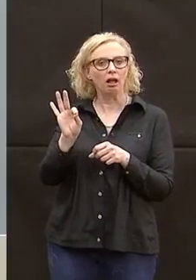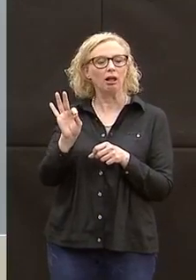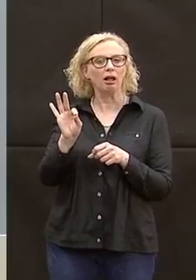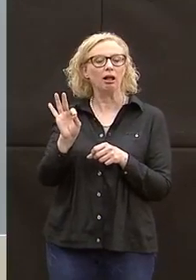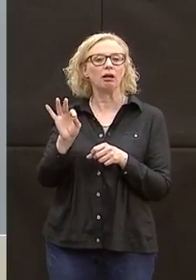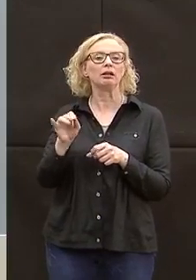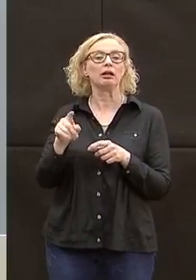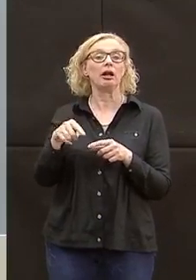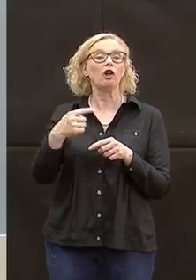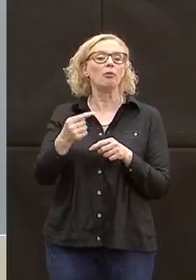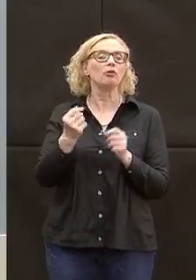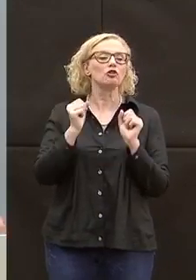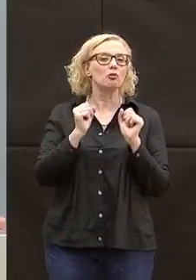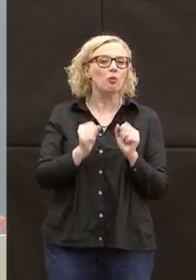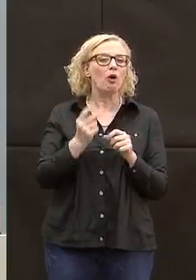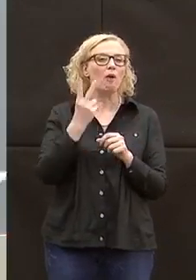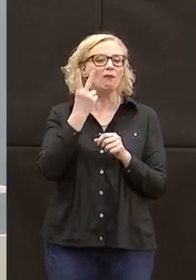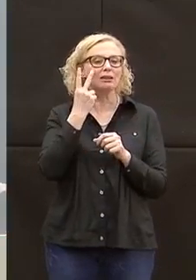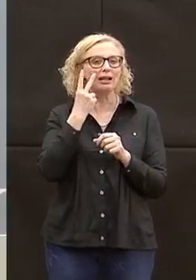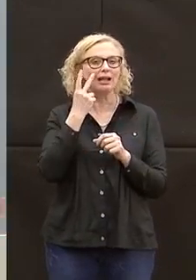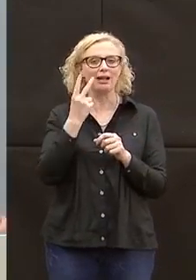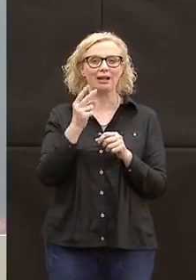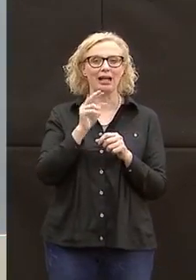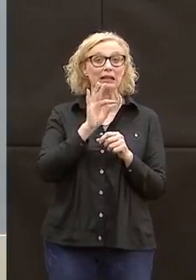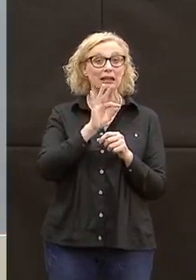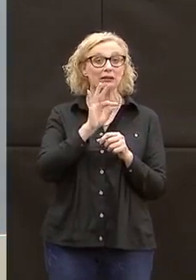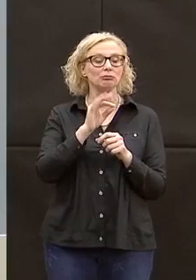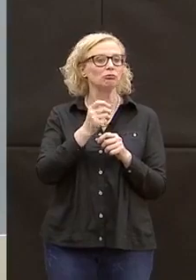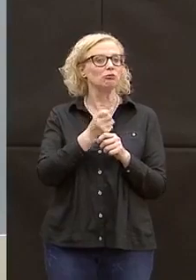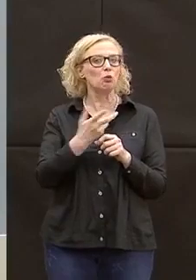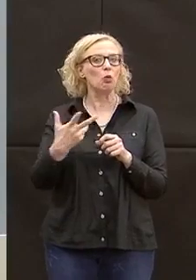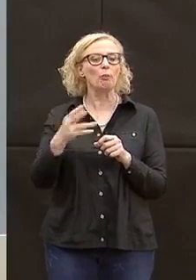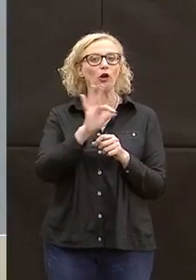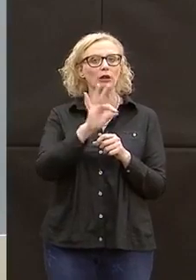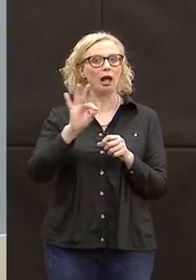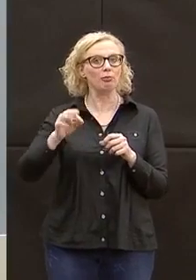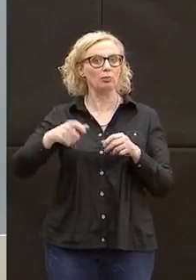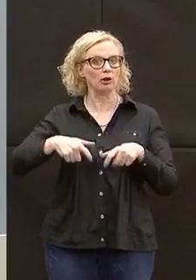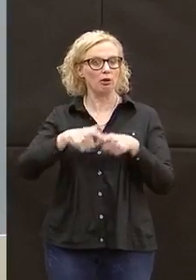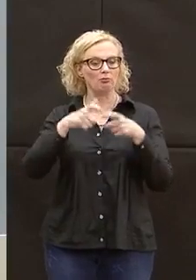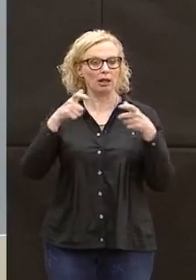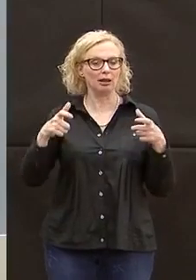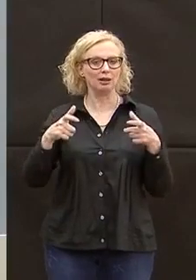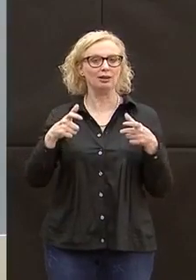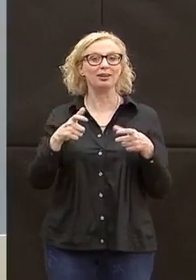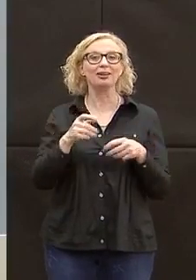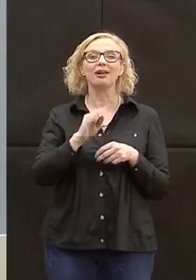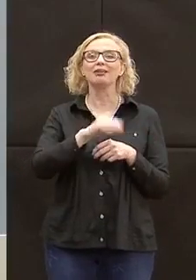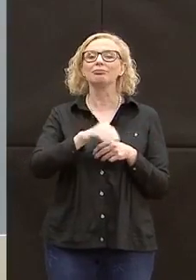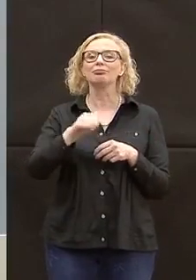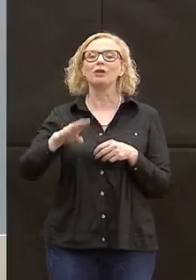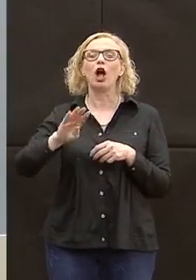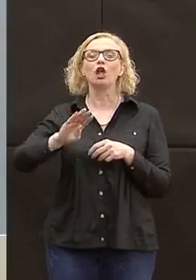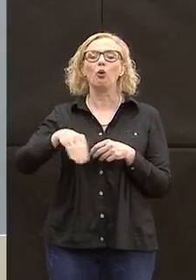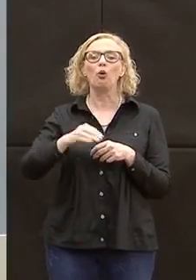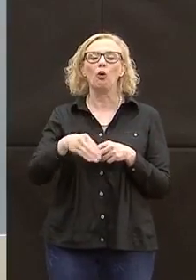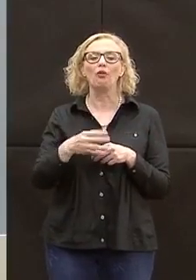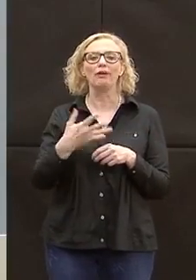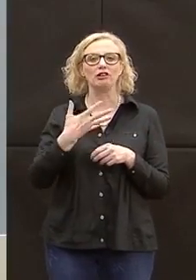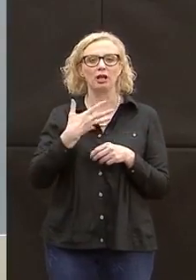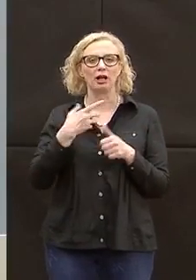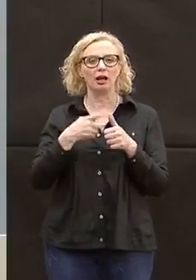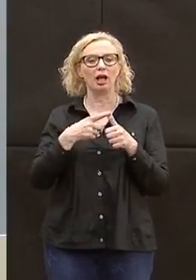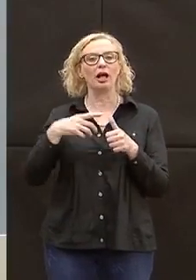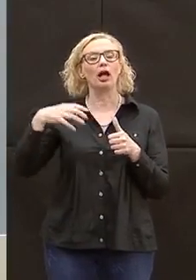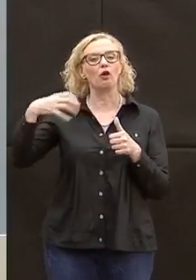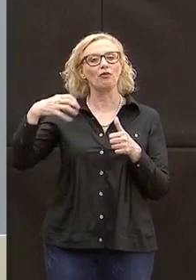appunto riusciamo ad avere un numero maggiore di tamponi quotidiano. Le sedi dove sono stati organizzati questi drive-thru sono